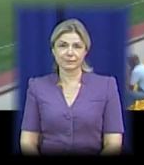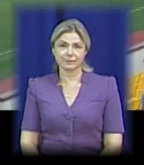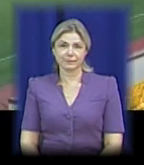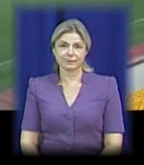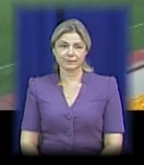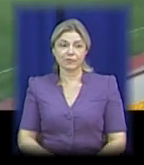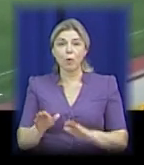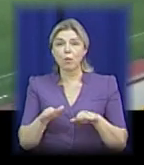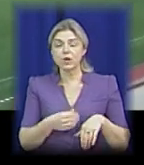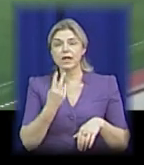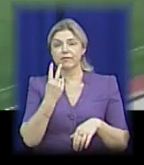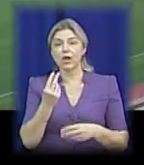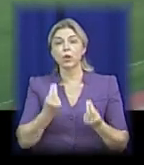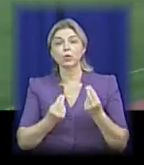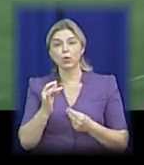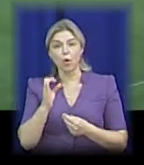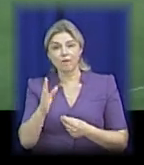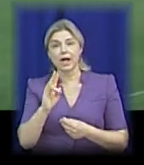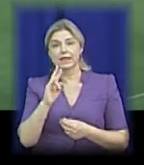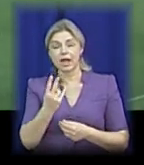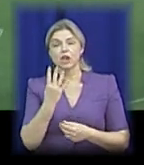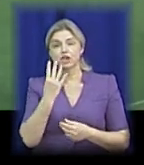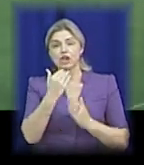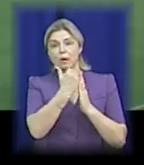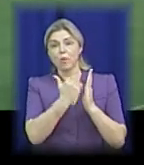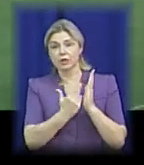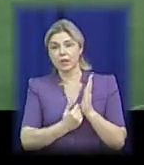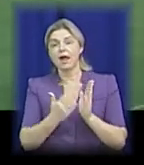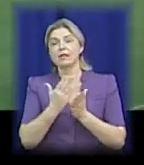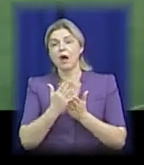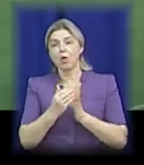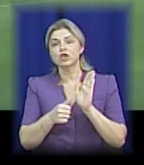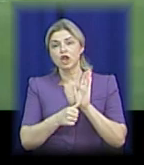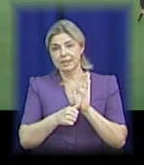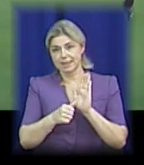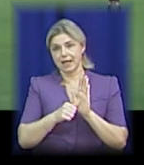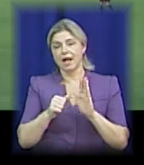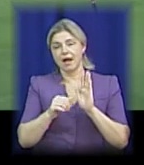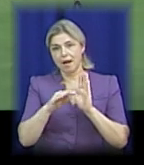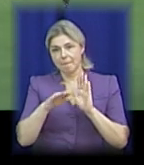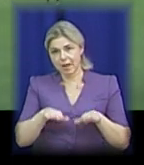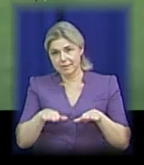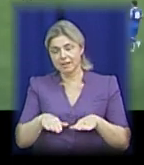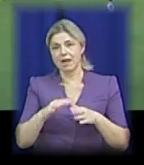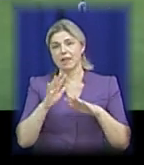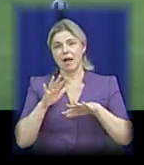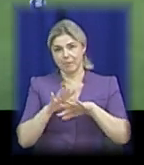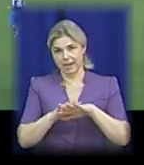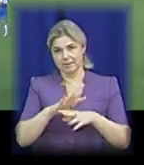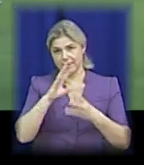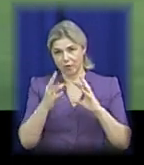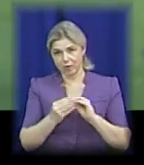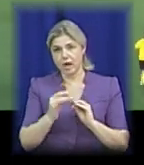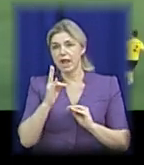Після двох зіграних турів Миколаїв з чотирма пунктами перебуває на шостій позиції турнірної таблиці. Крім того, миколаївці не